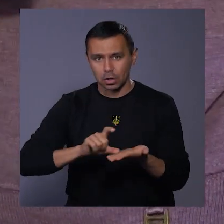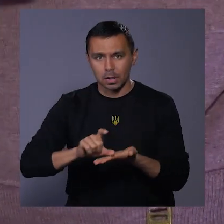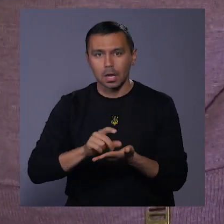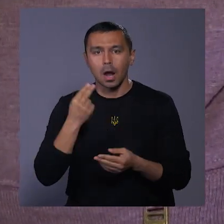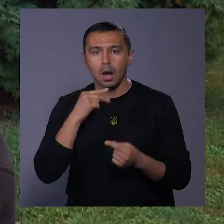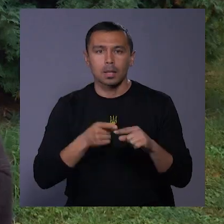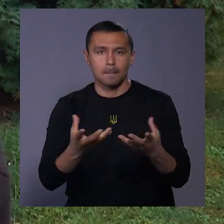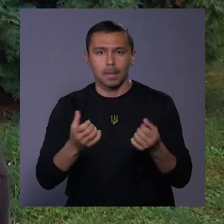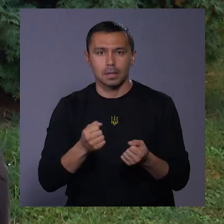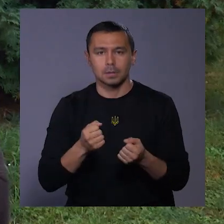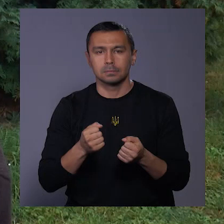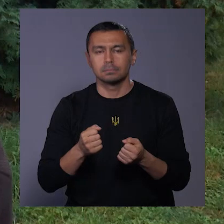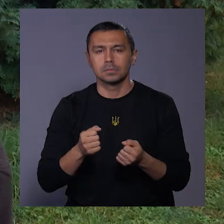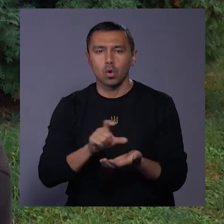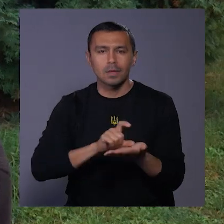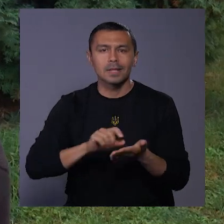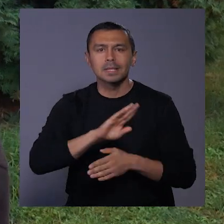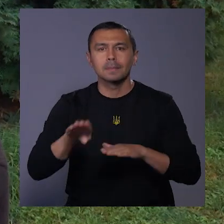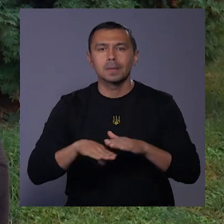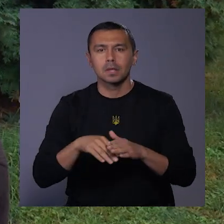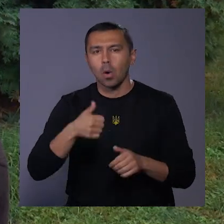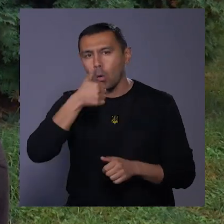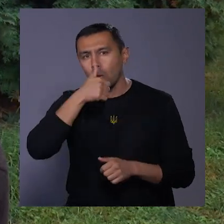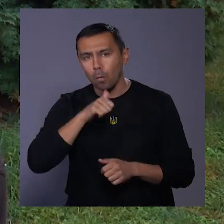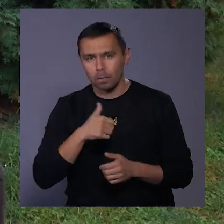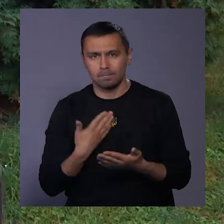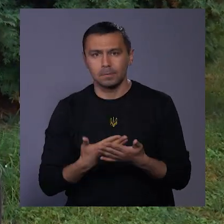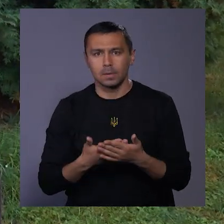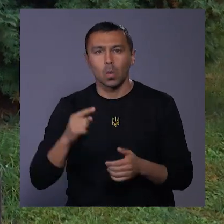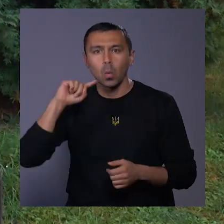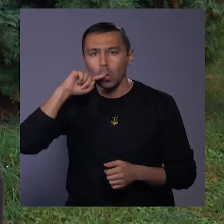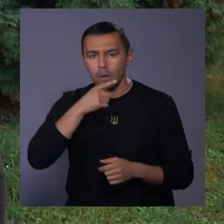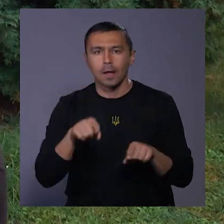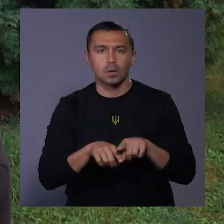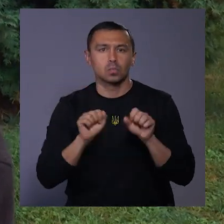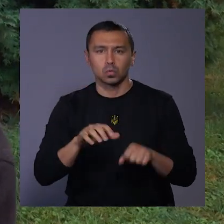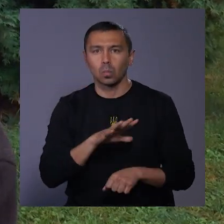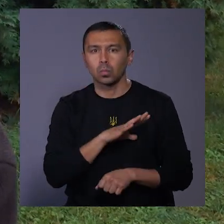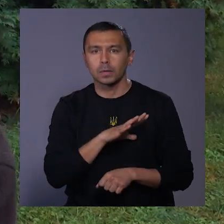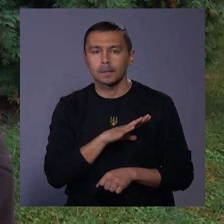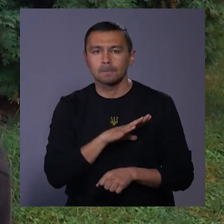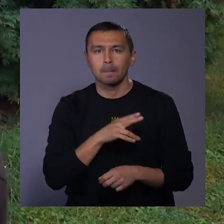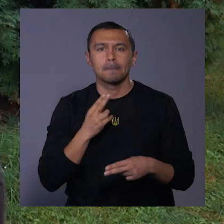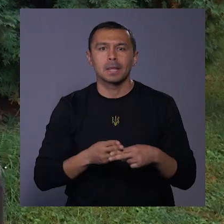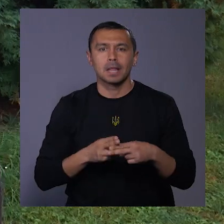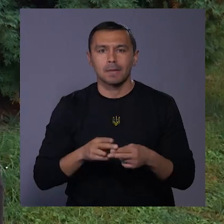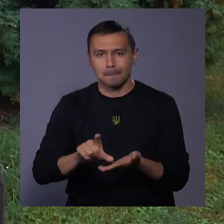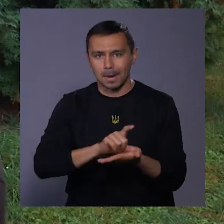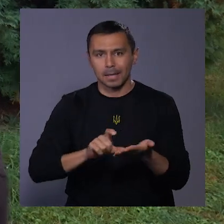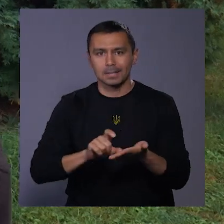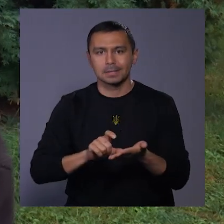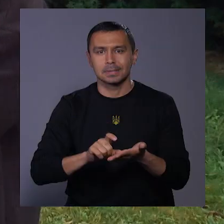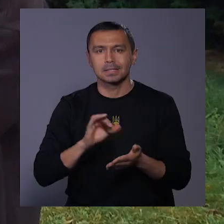краще це брати концертні з-під горошку, кукурудзи, також можуть бути металові бляшанки з